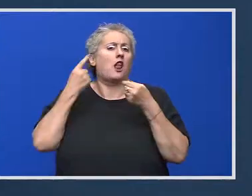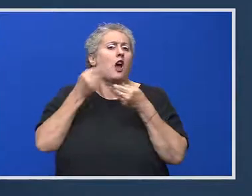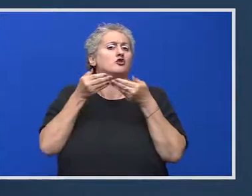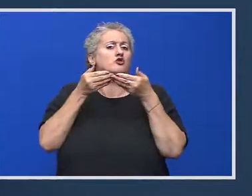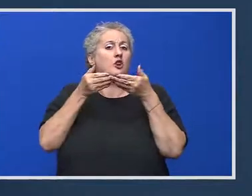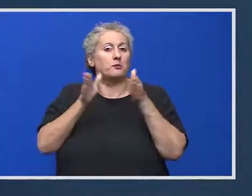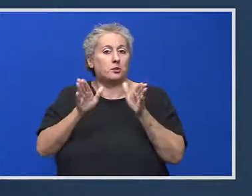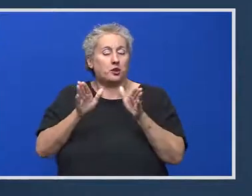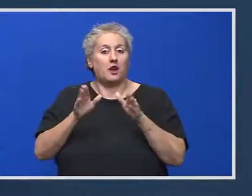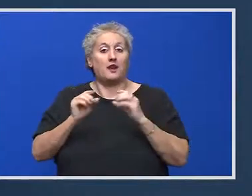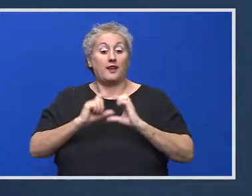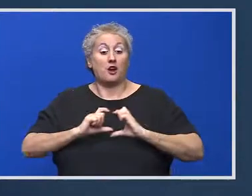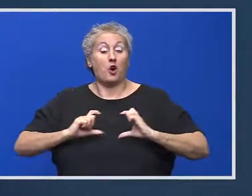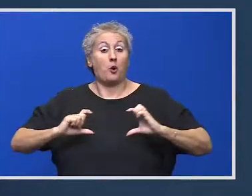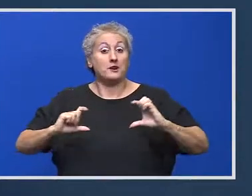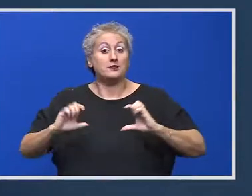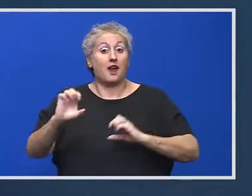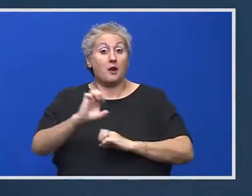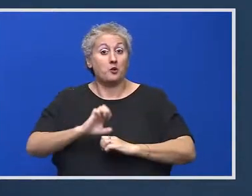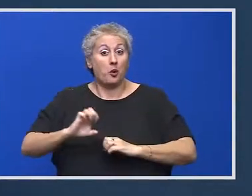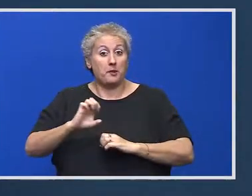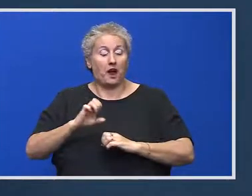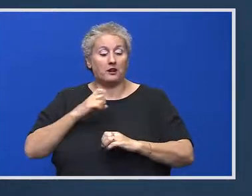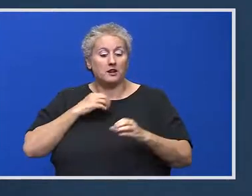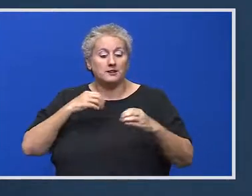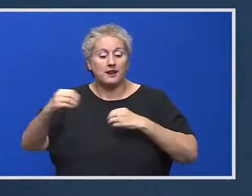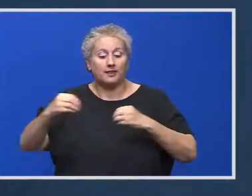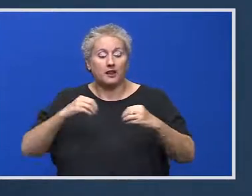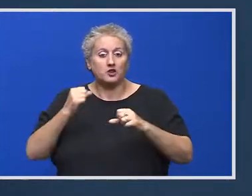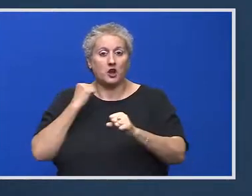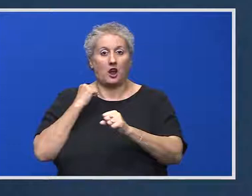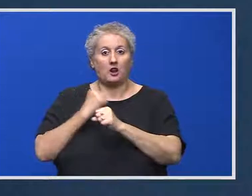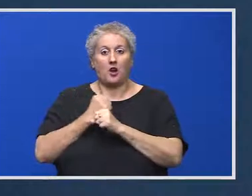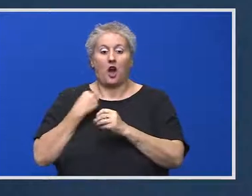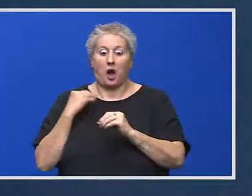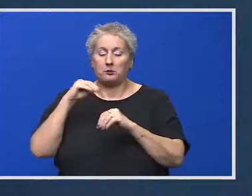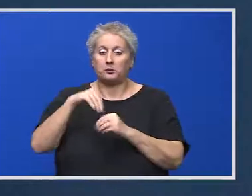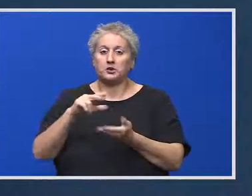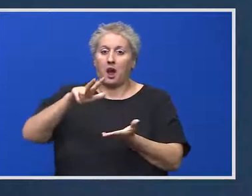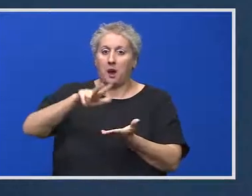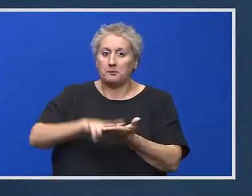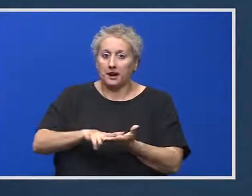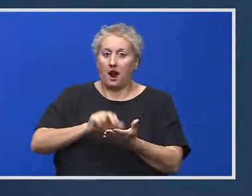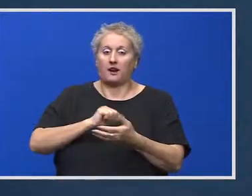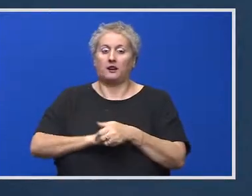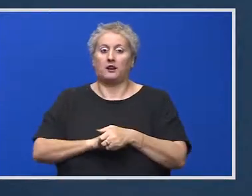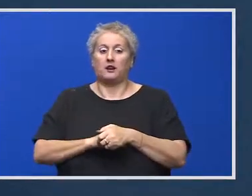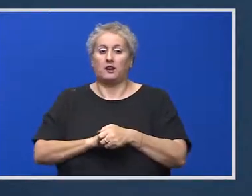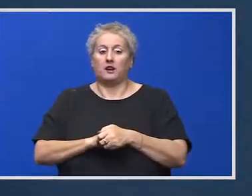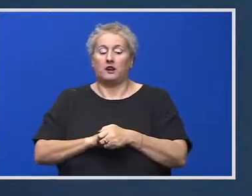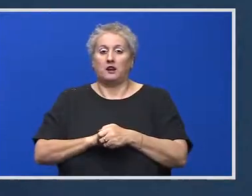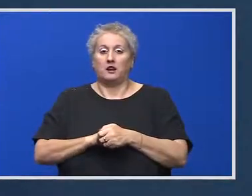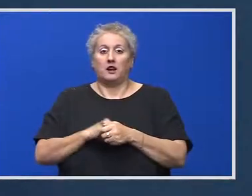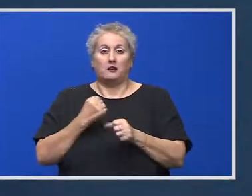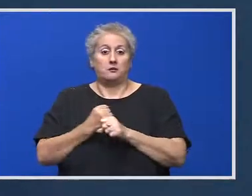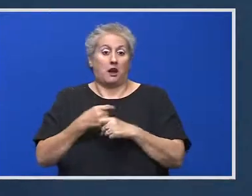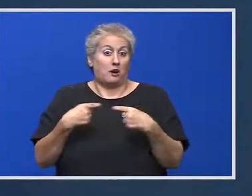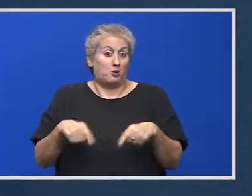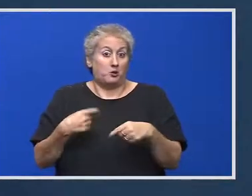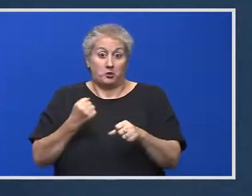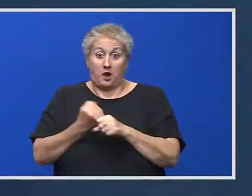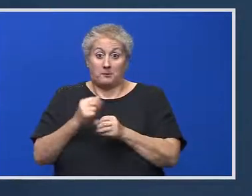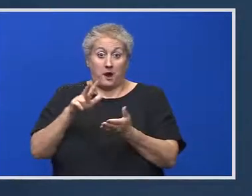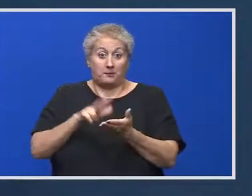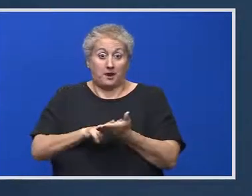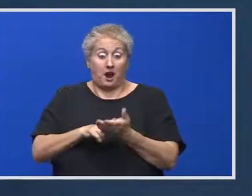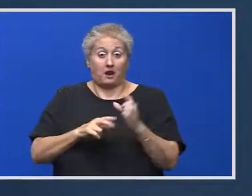de Comisia Europeană de Negociarie. Este o strategie în care noi am fost la parte. Dacă nu participam la acea strategie, poate că nu am fi avut vaccin la fel